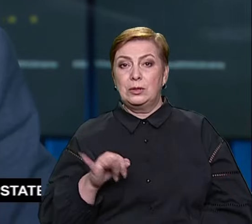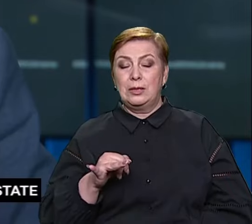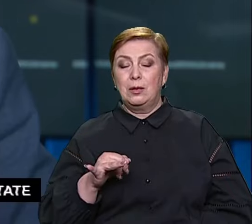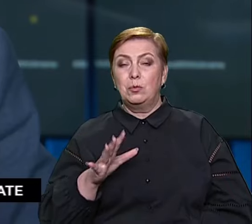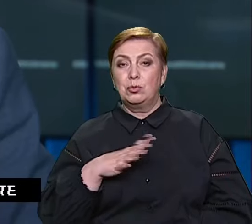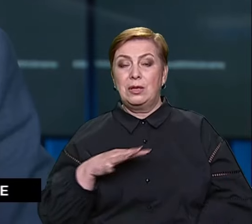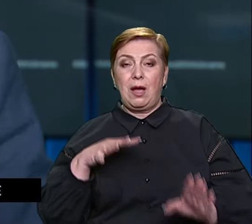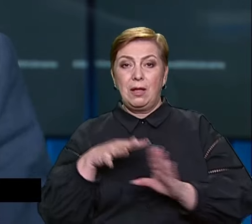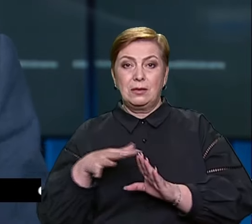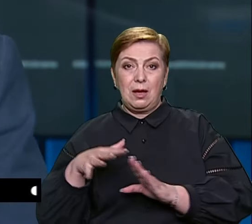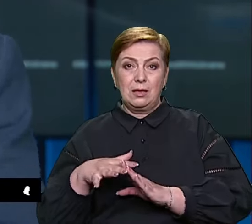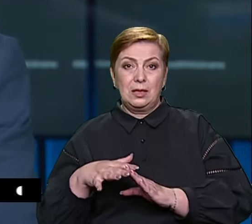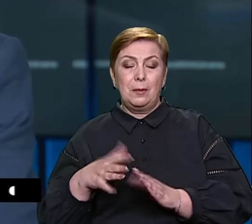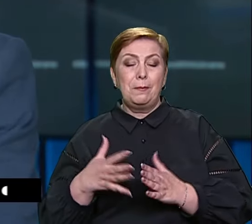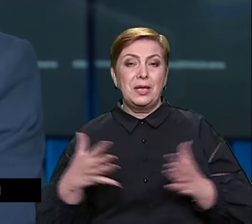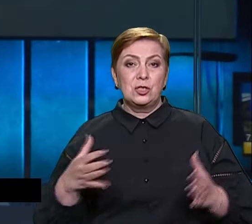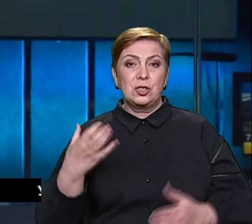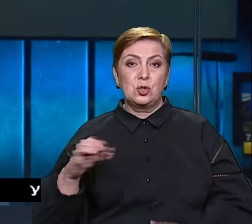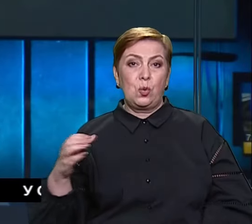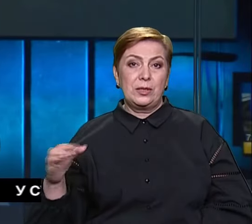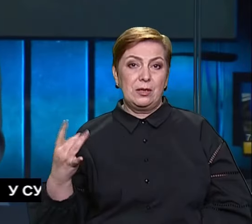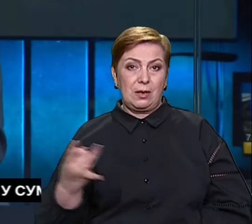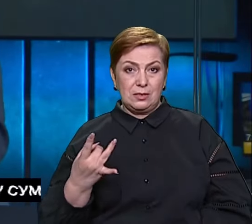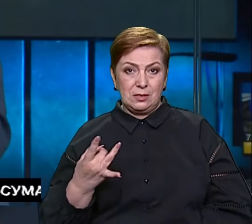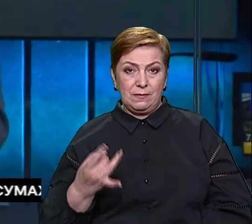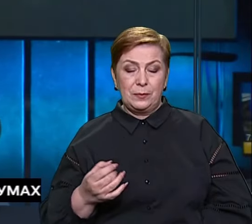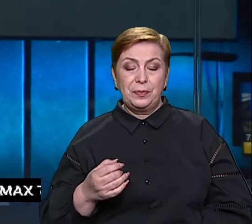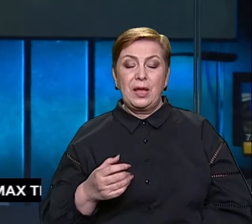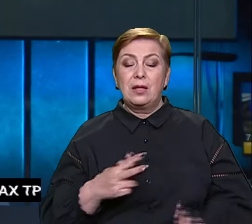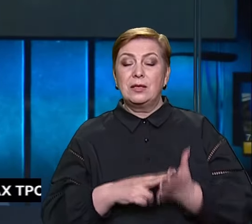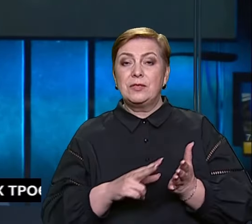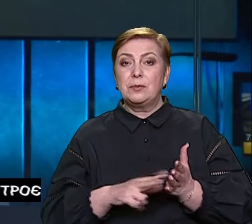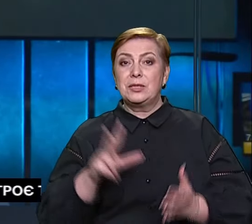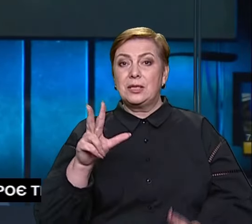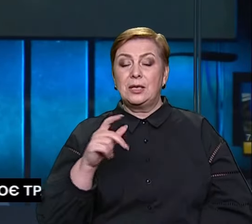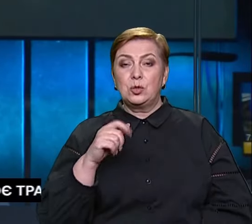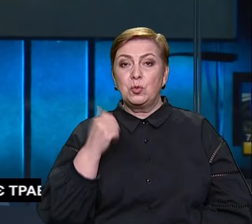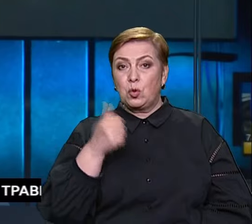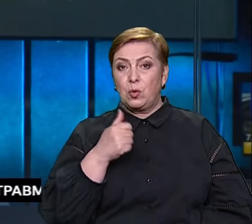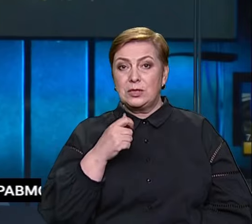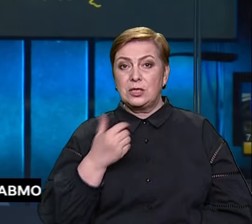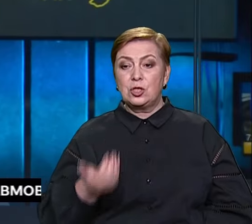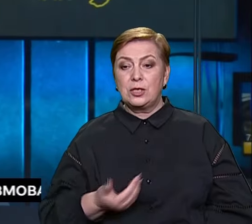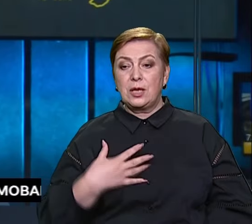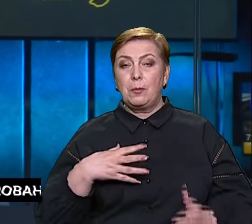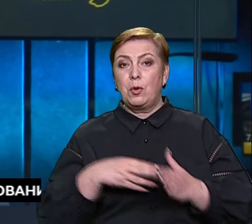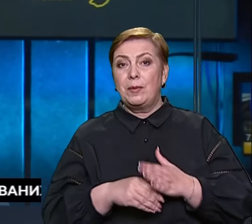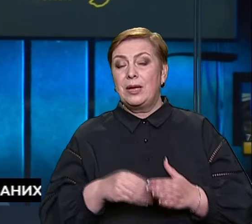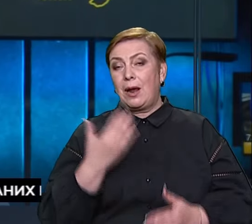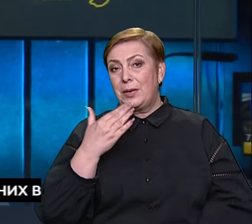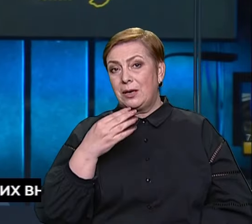іранських бойовиків більш як сотню разів. На 83-му році життя помер американський